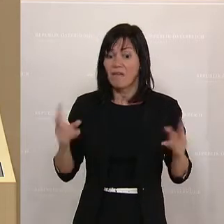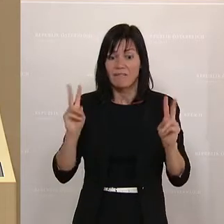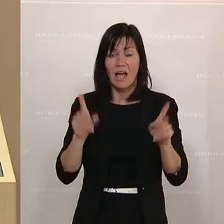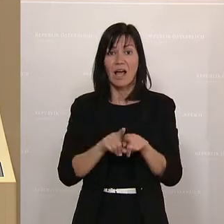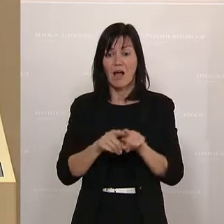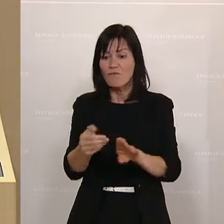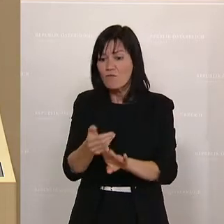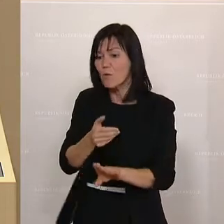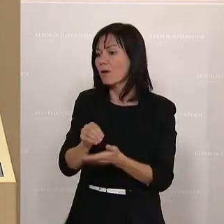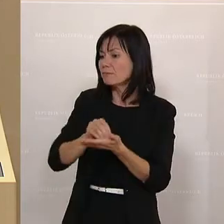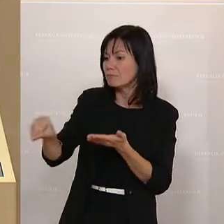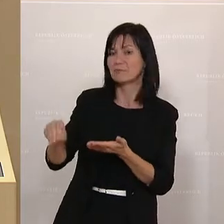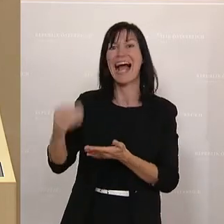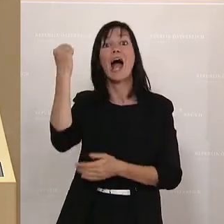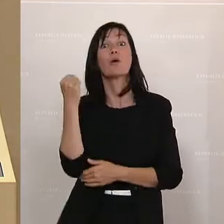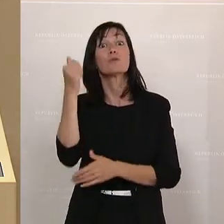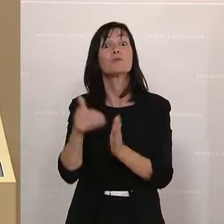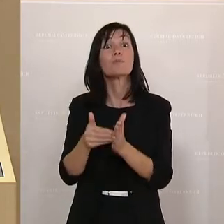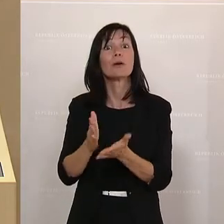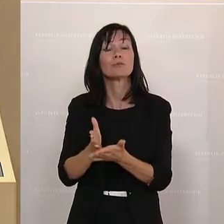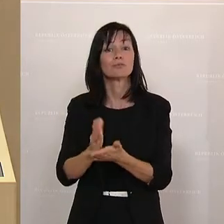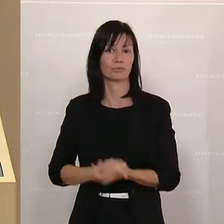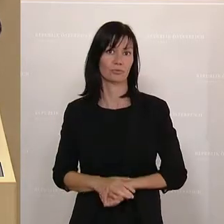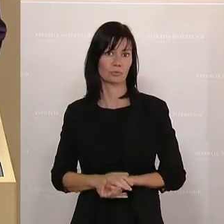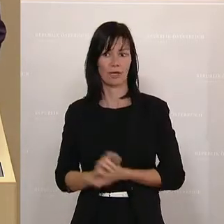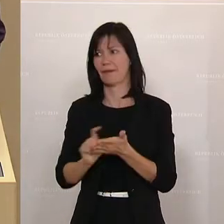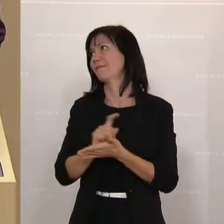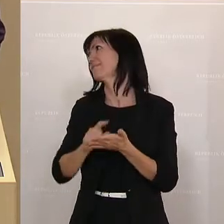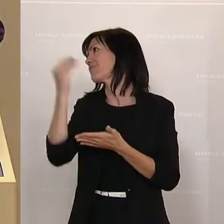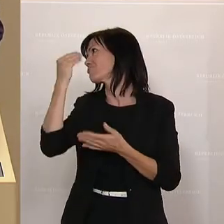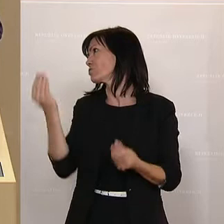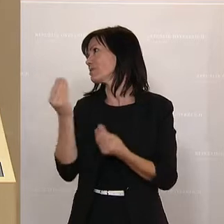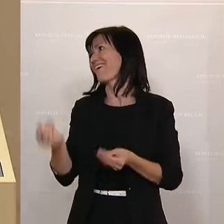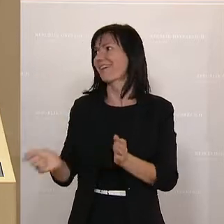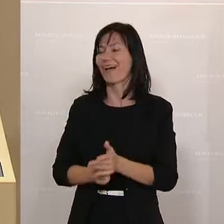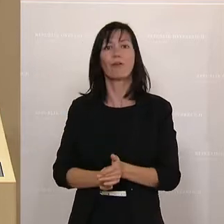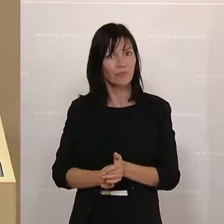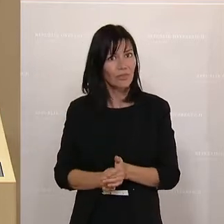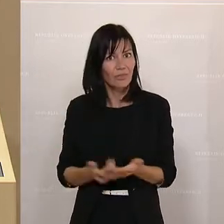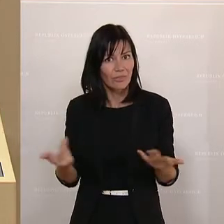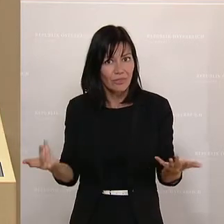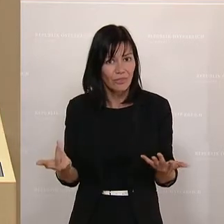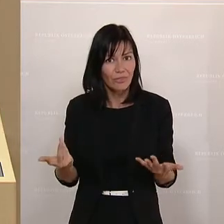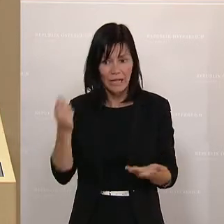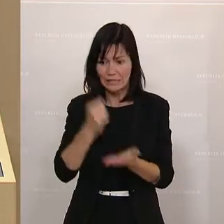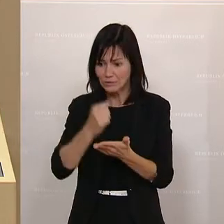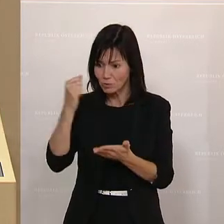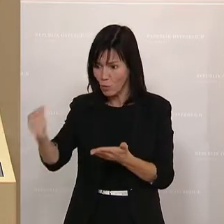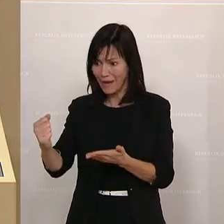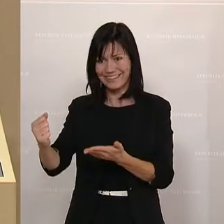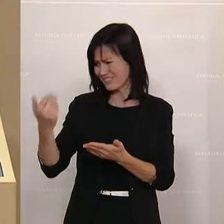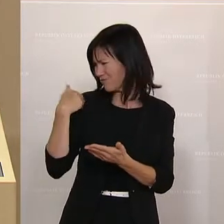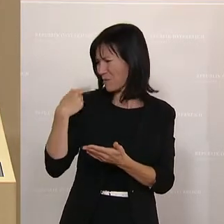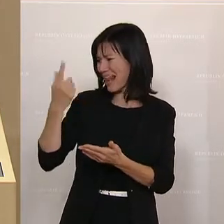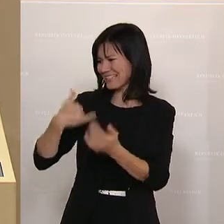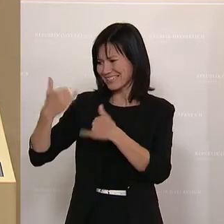Frühjahrauszahlung im August. Weil wann kauft man denn Schulsochen? Wenn man mit dem Zeugnis des letzten